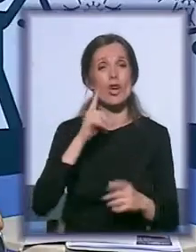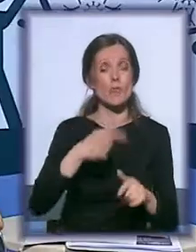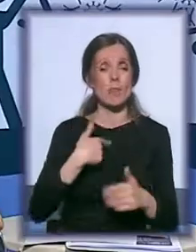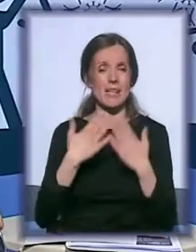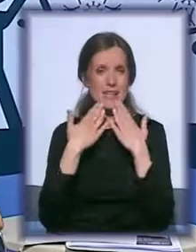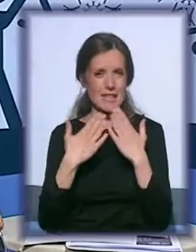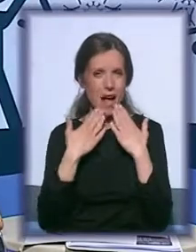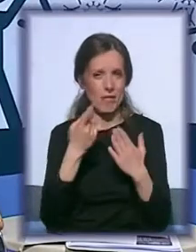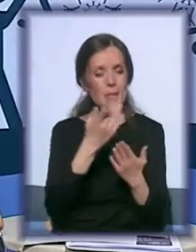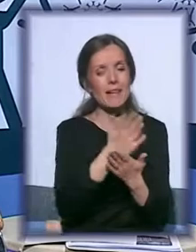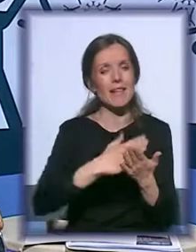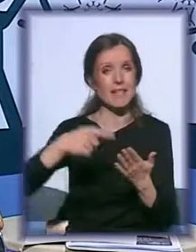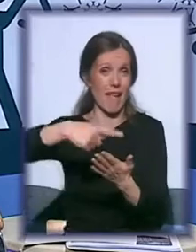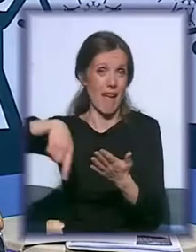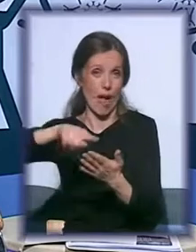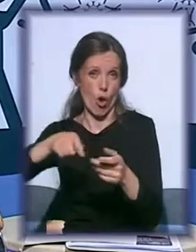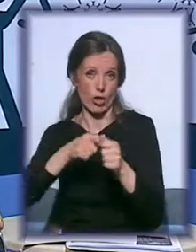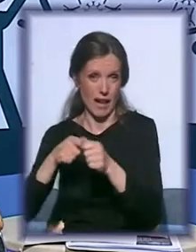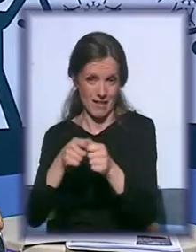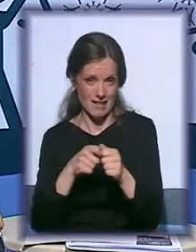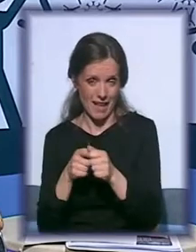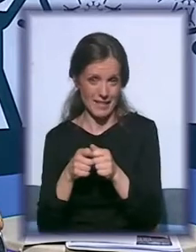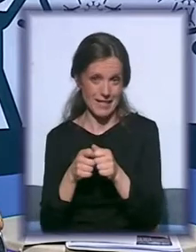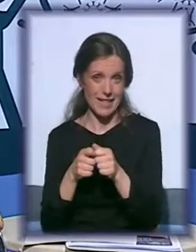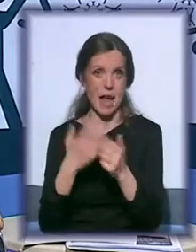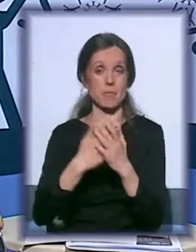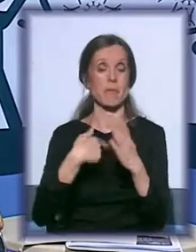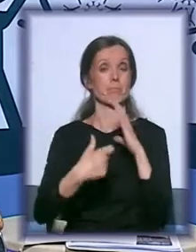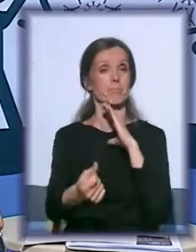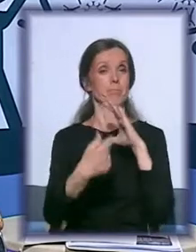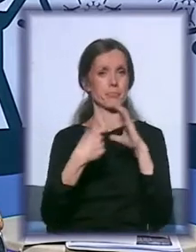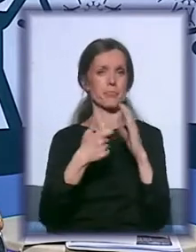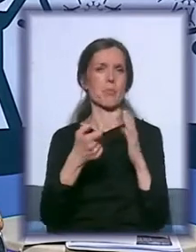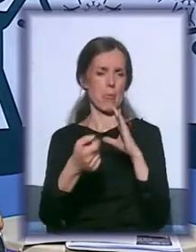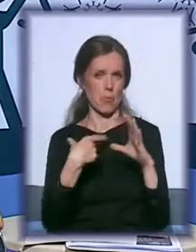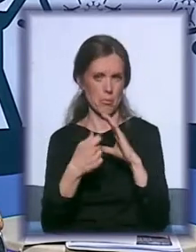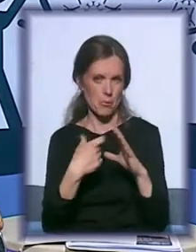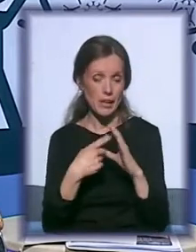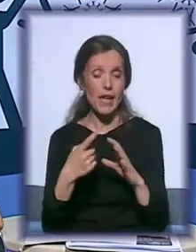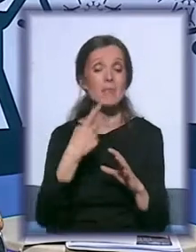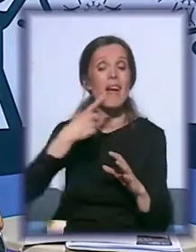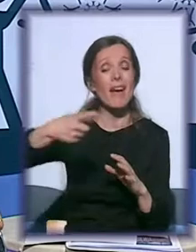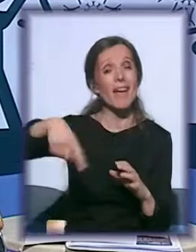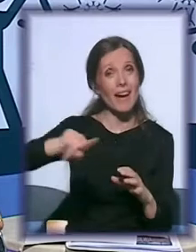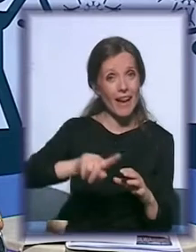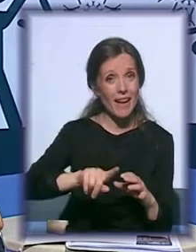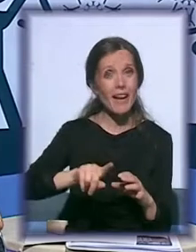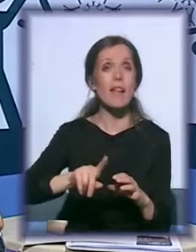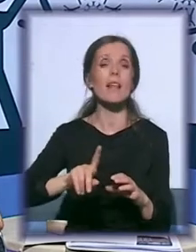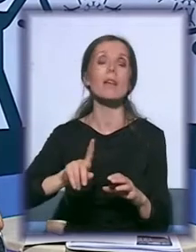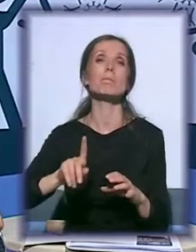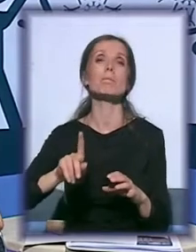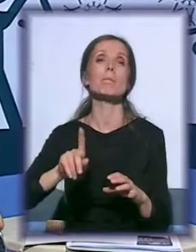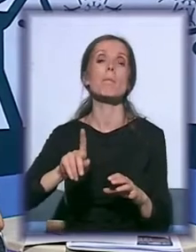jednog dela organizacija koje su pisale e-mail, poruke i navijeli da je njima, a to smo čuli zapravo